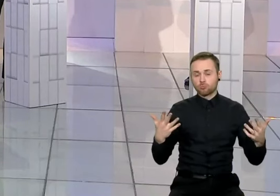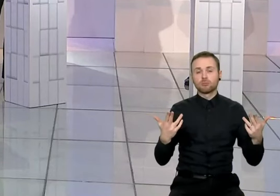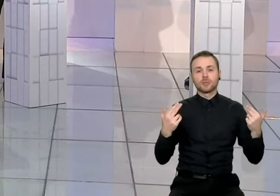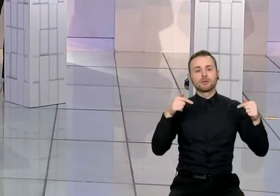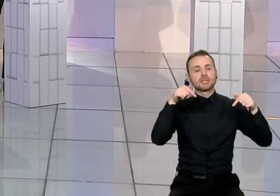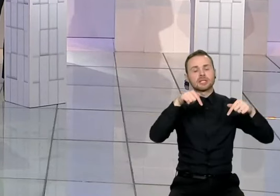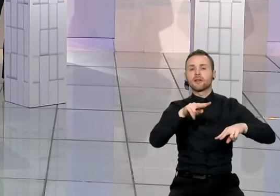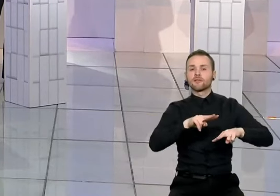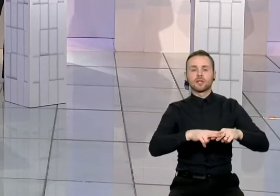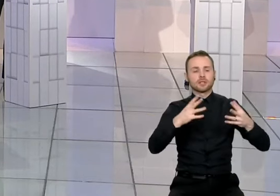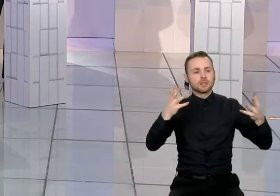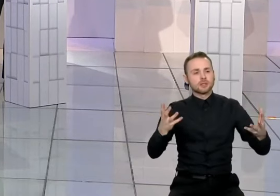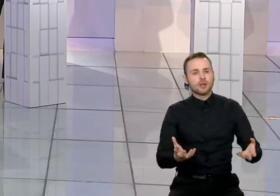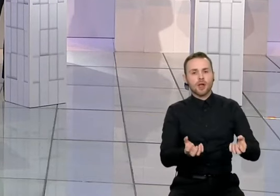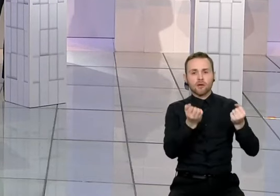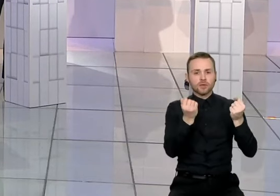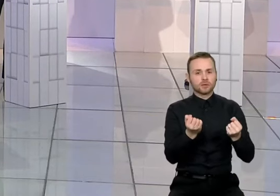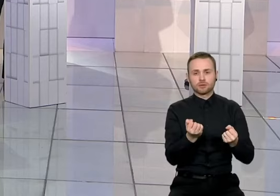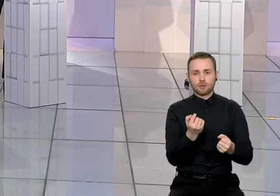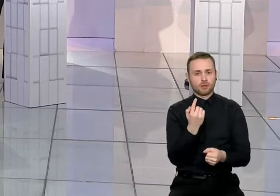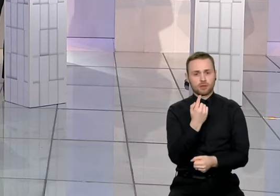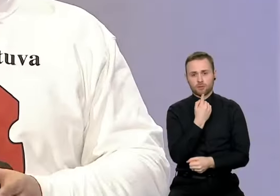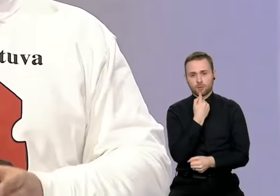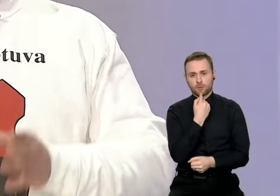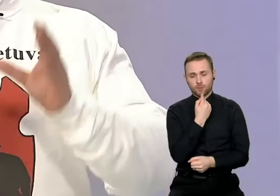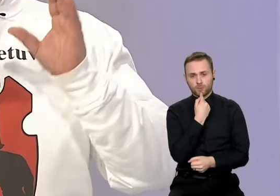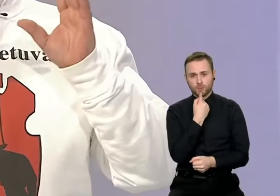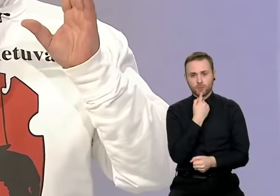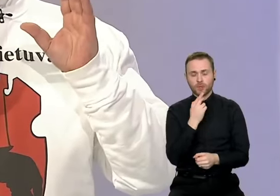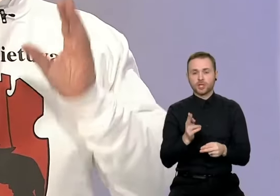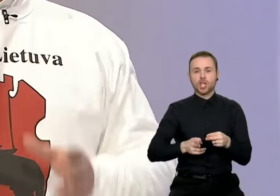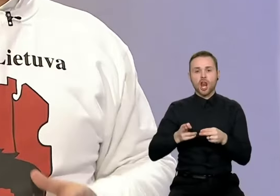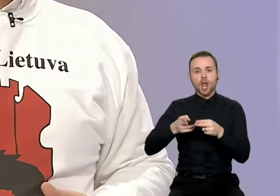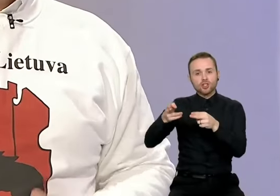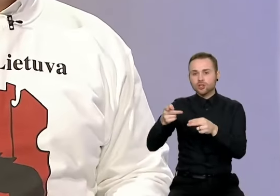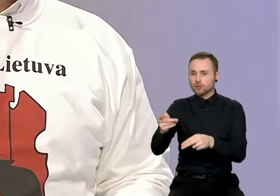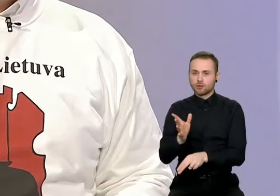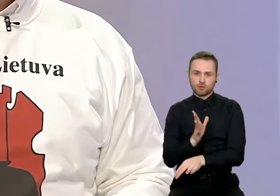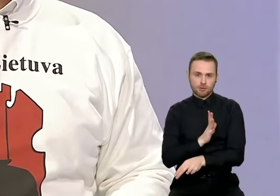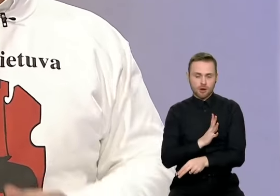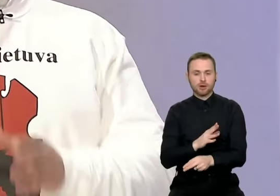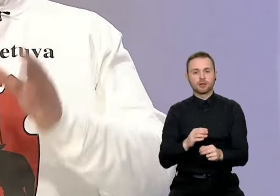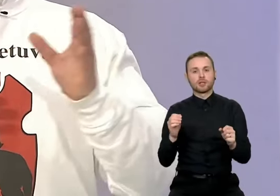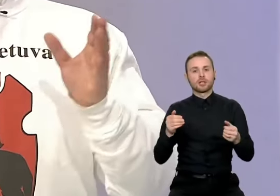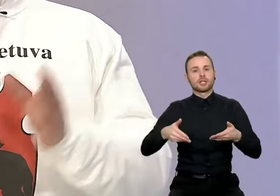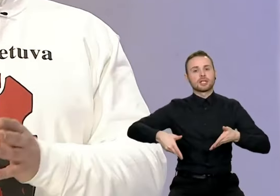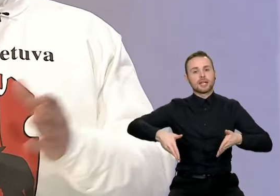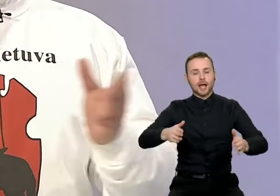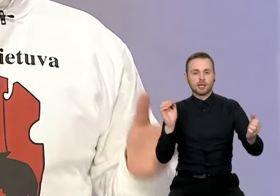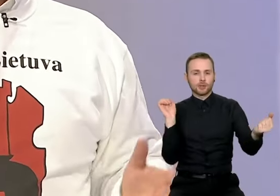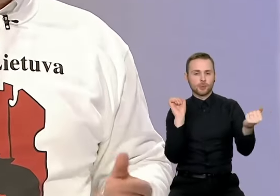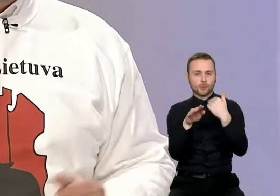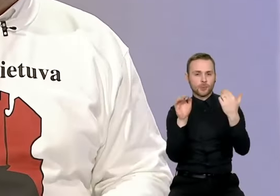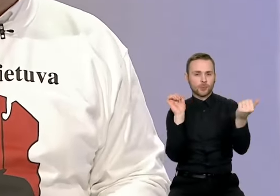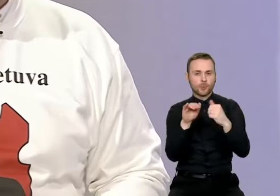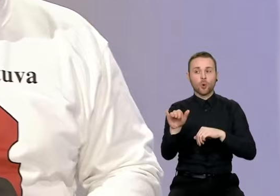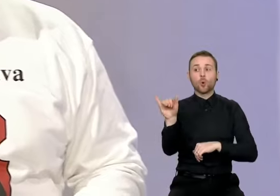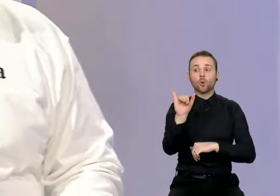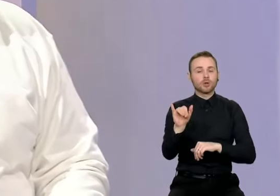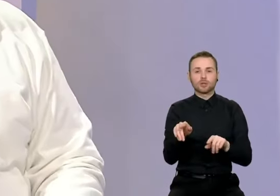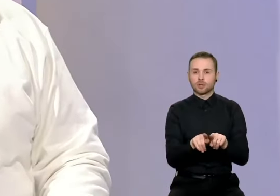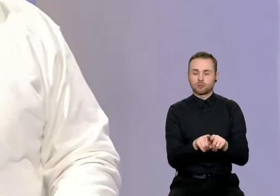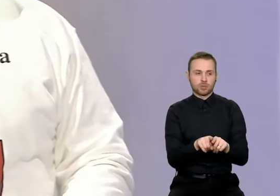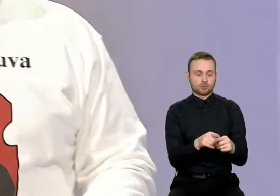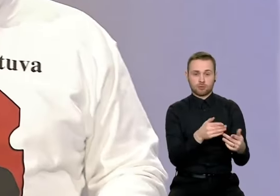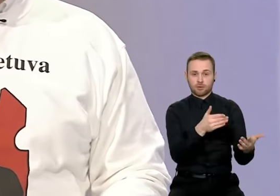čia paprastai nepadarysi. Gelėžinkelis nepajėks, magistraliniai keliai užsikimš. Siaurinamos gatvės prie to tikrai